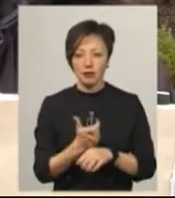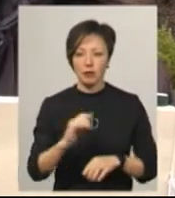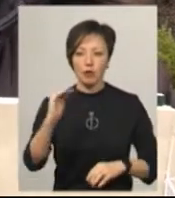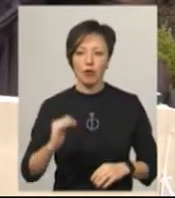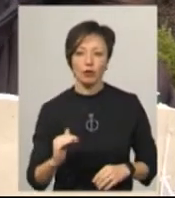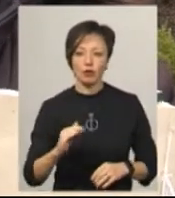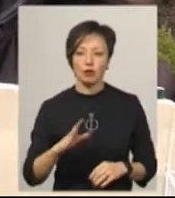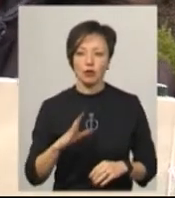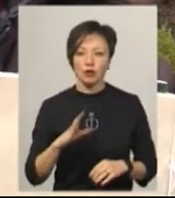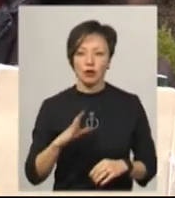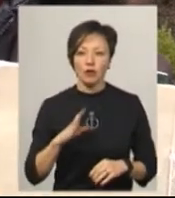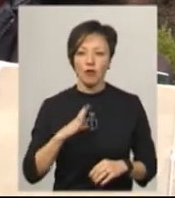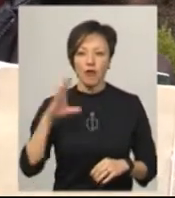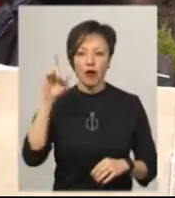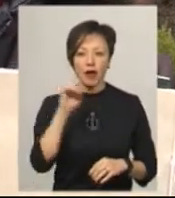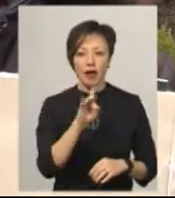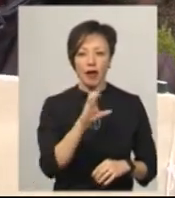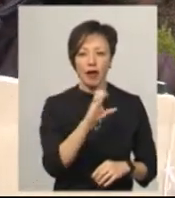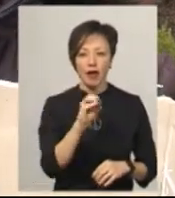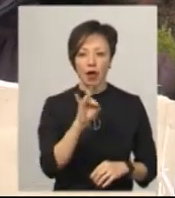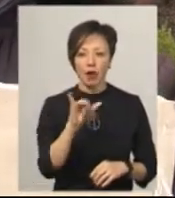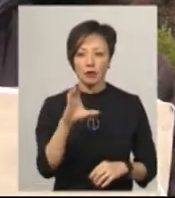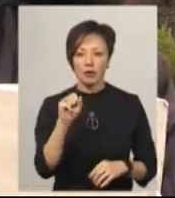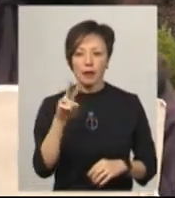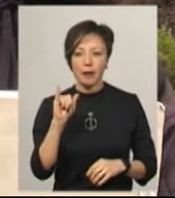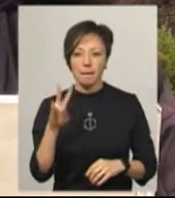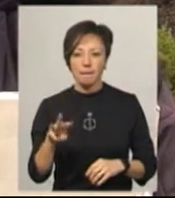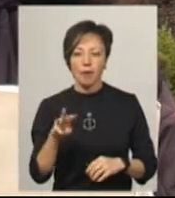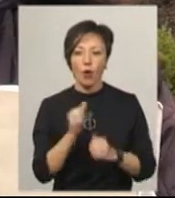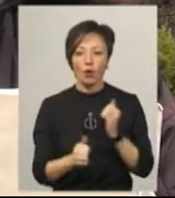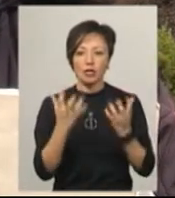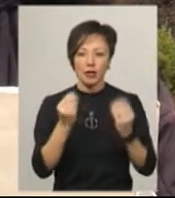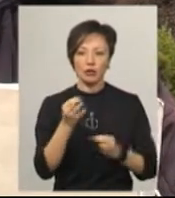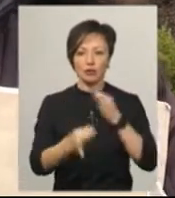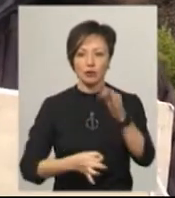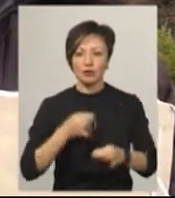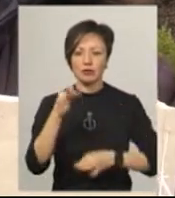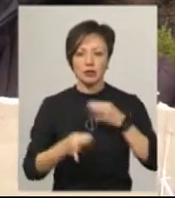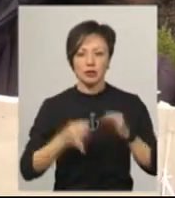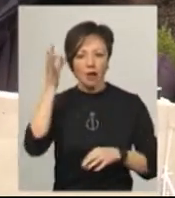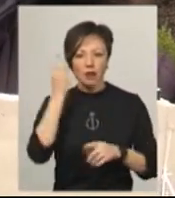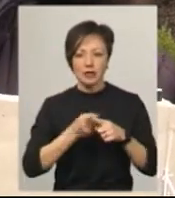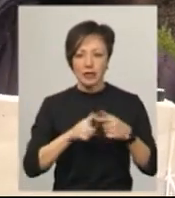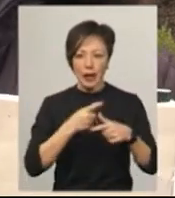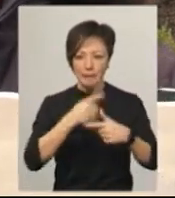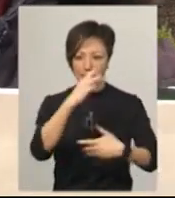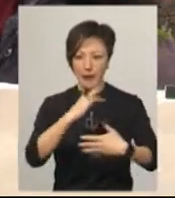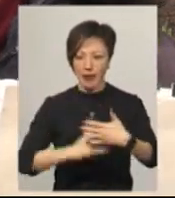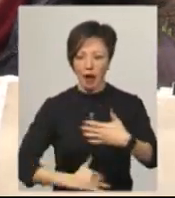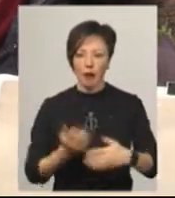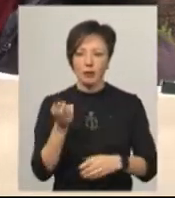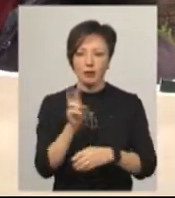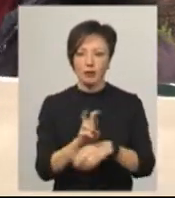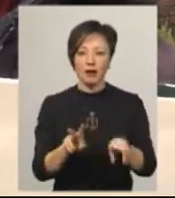був в Єрусалимі, там вже кожен день круглосуточно згадуються імена. І він прийшов,